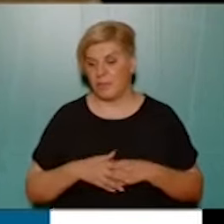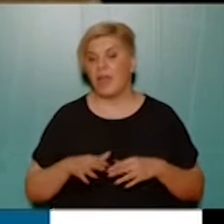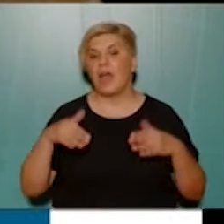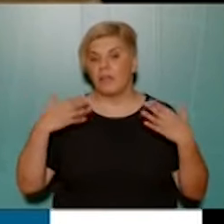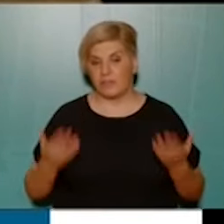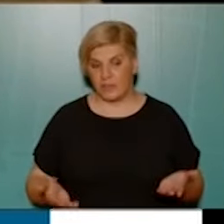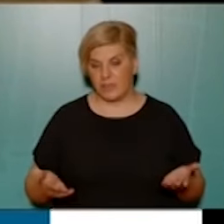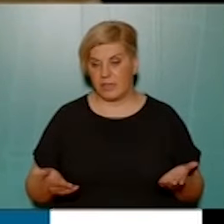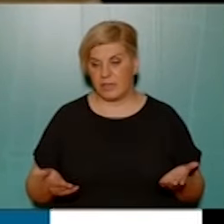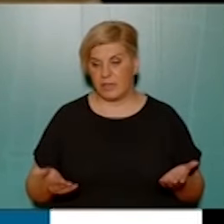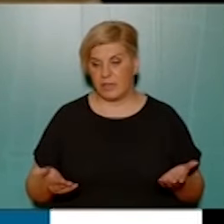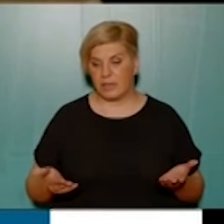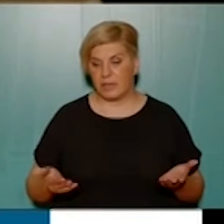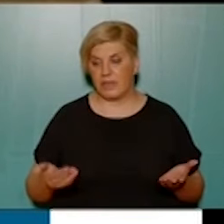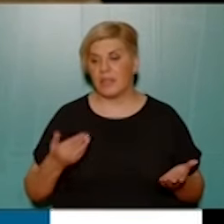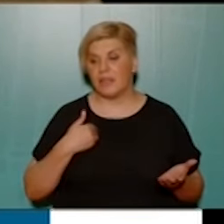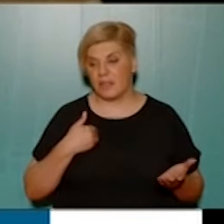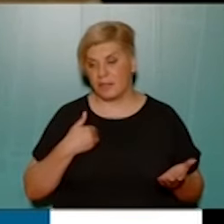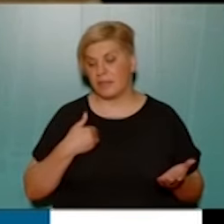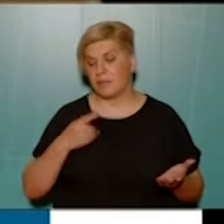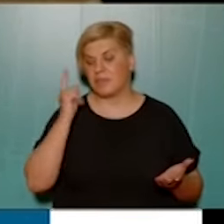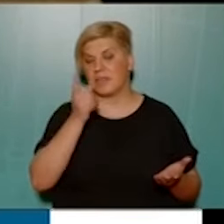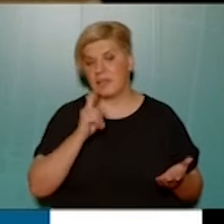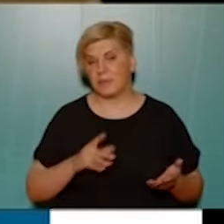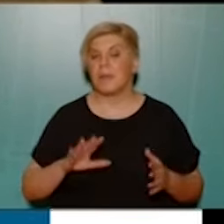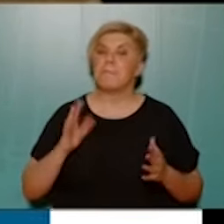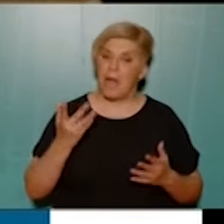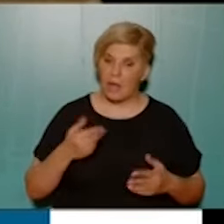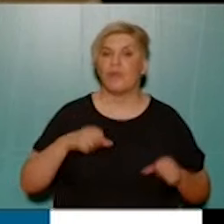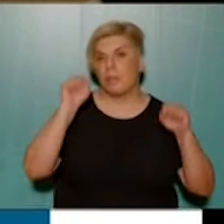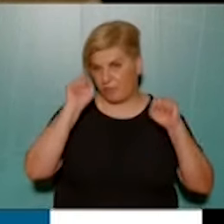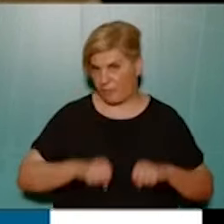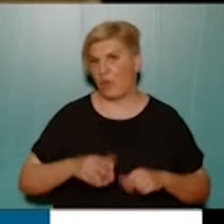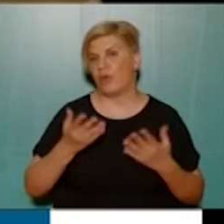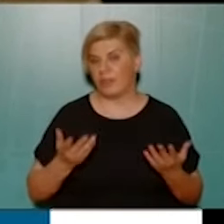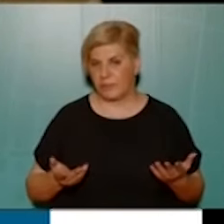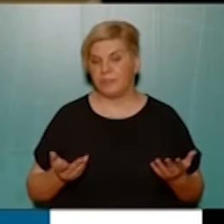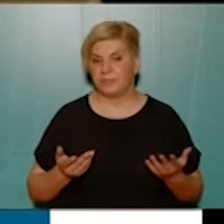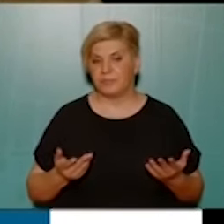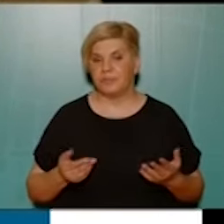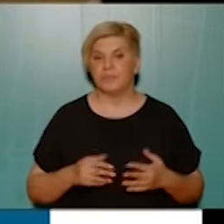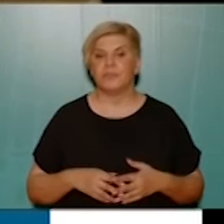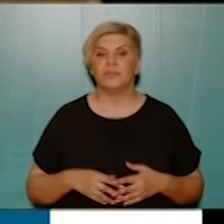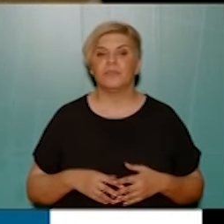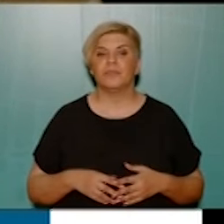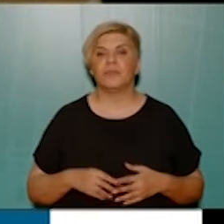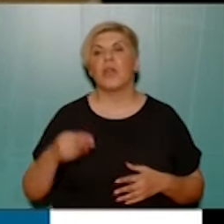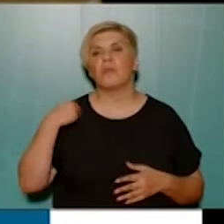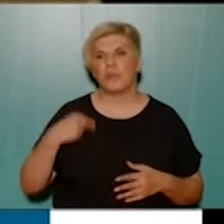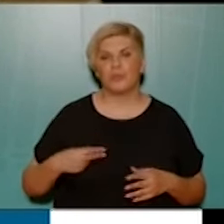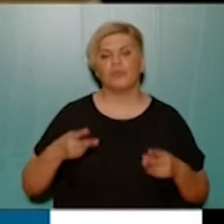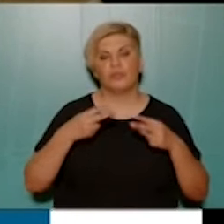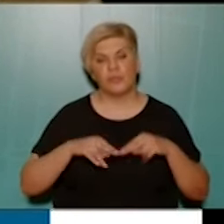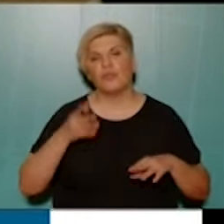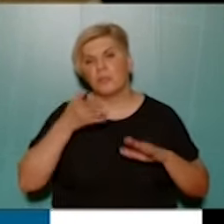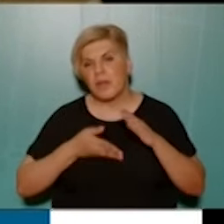ήταν και είναι, συνεθίζει να είναι κριτική μας και μάλλον επιβεβαιώνεται από Δημοτικό Συμβούλιο σε Δημοτικό Συμβούλιο και όσο